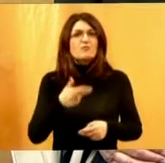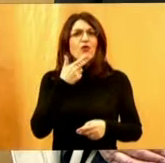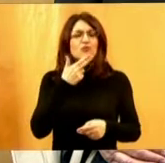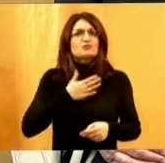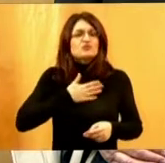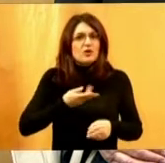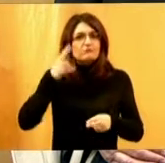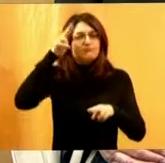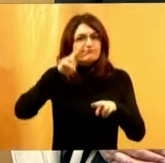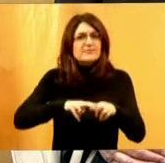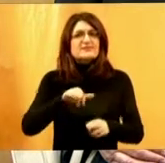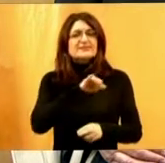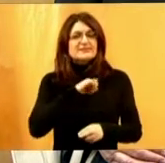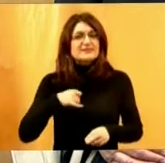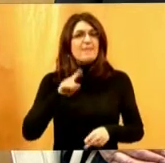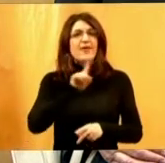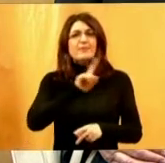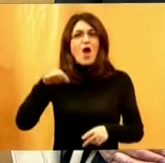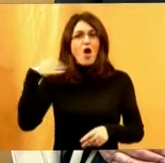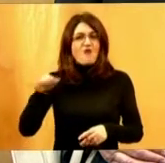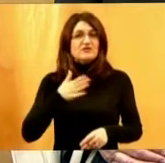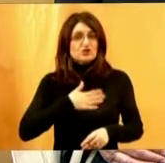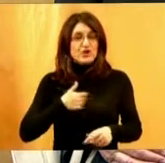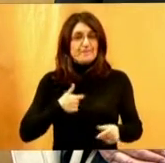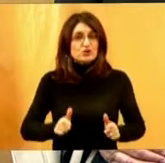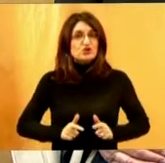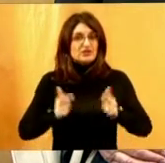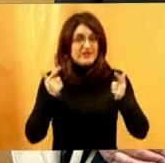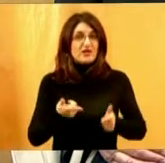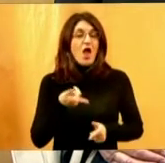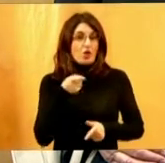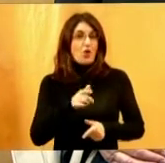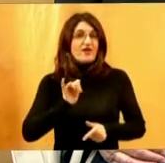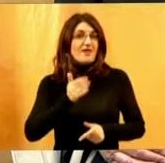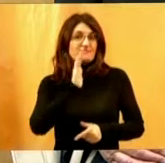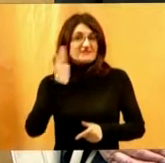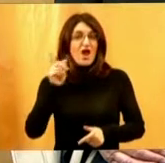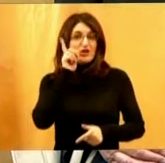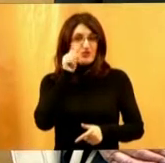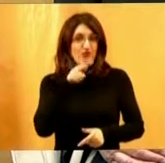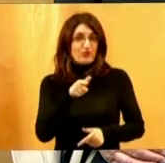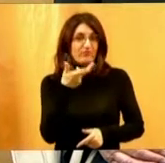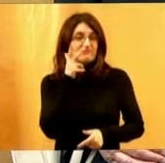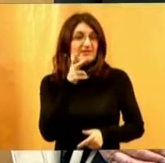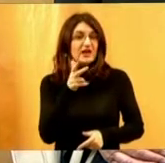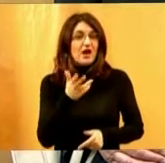da samostalno i neovisno mogu živjeti, a to je nekako opredjeljenje svakog čovjeka,